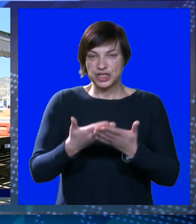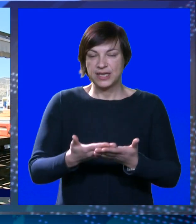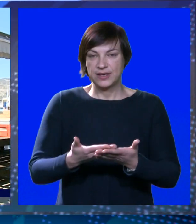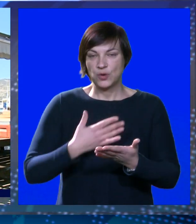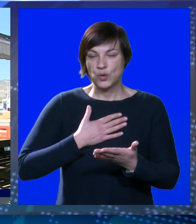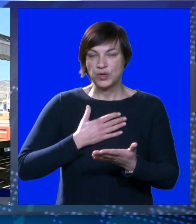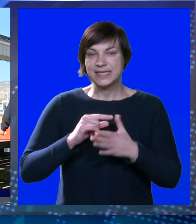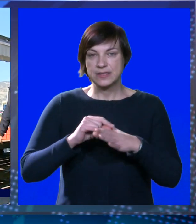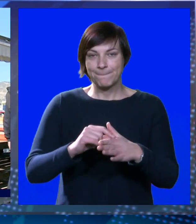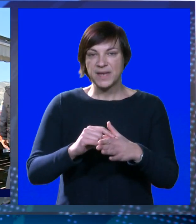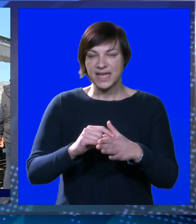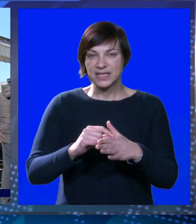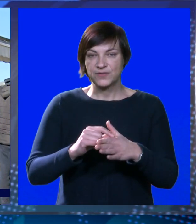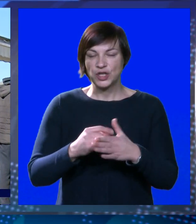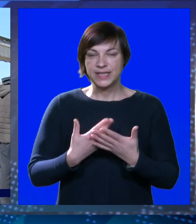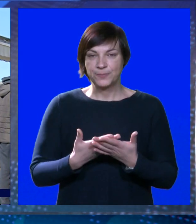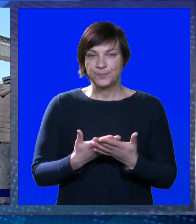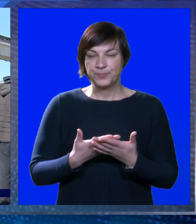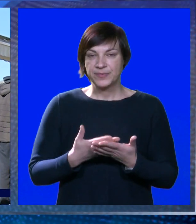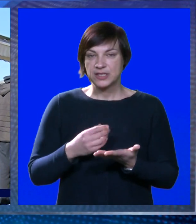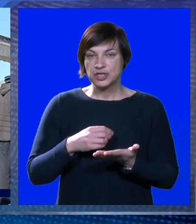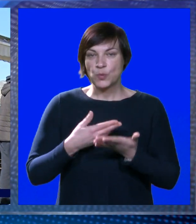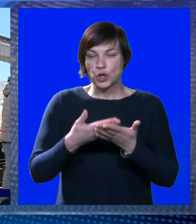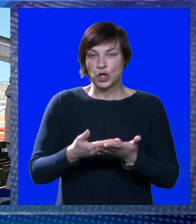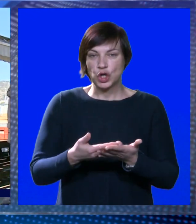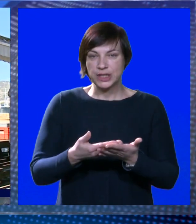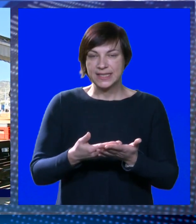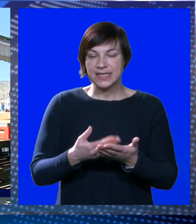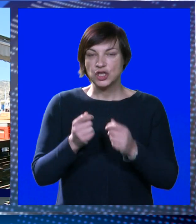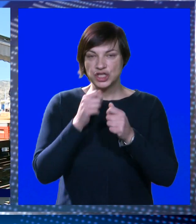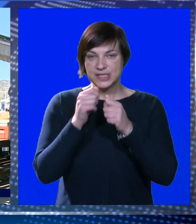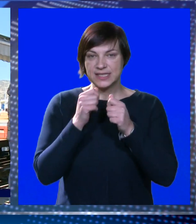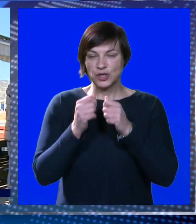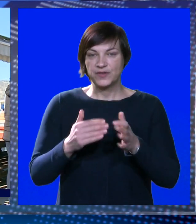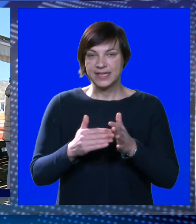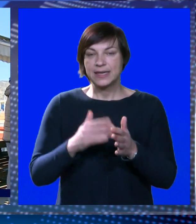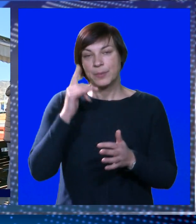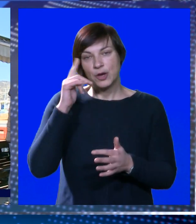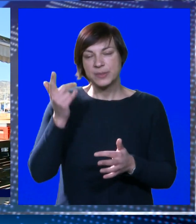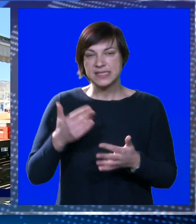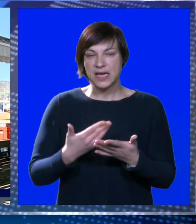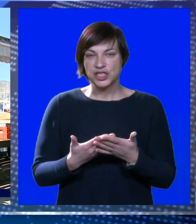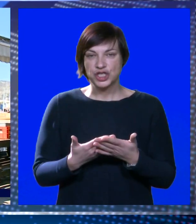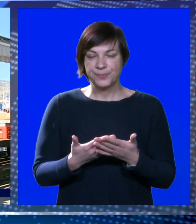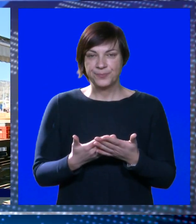Cumeljano, nas predvodi, da će on to njemu odnije i da će se oni dogovoriti. Trebalo bi, znači,